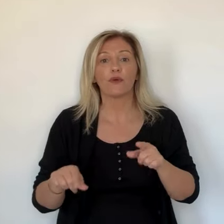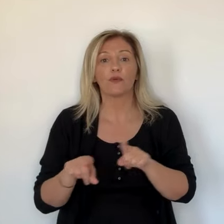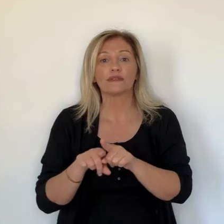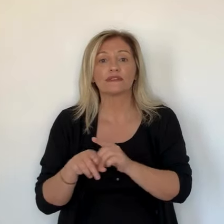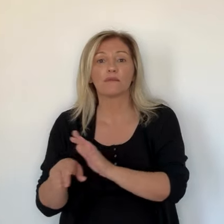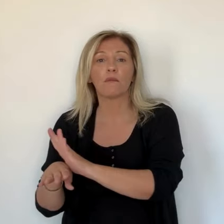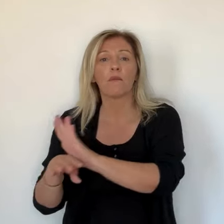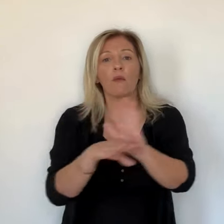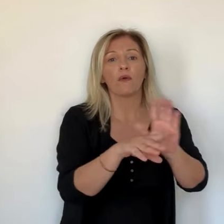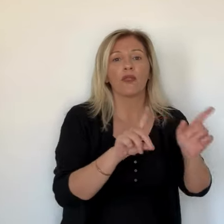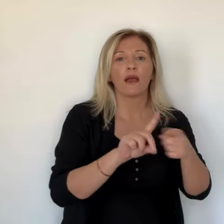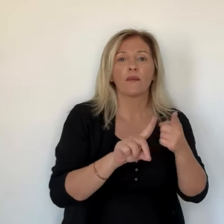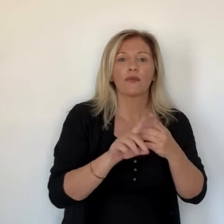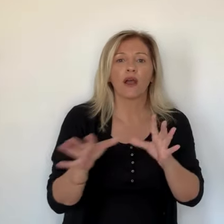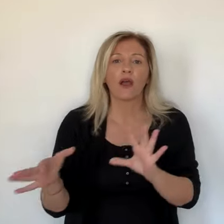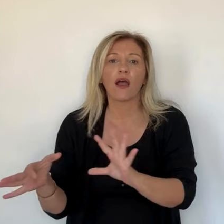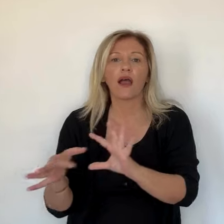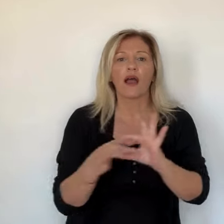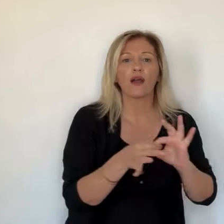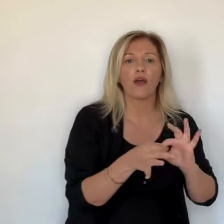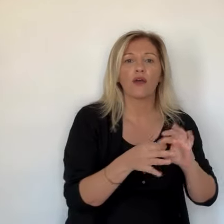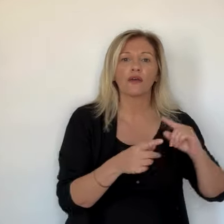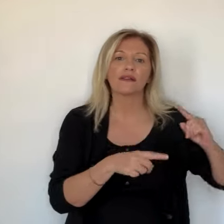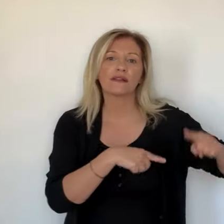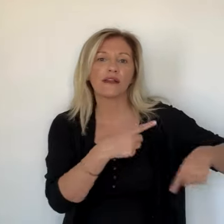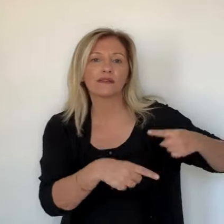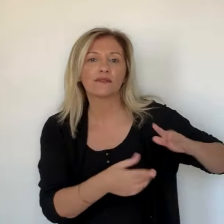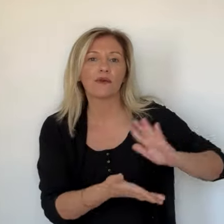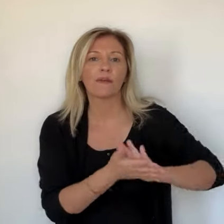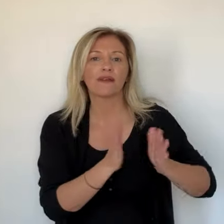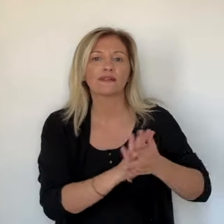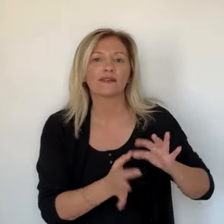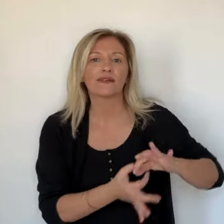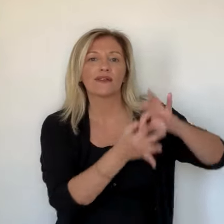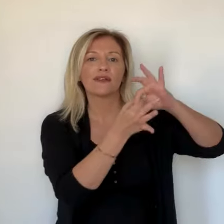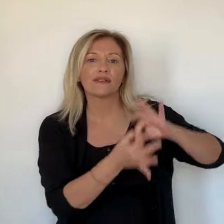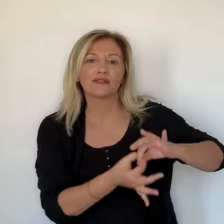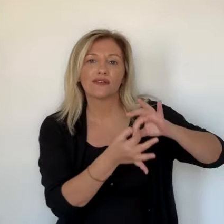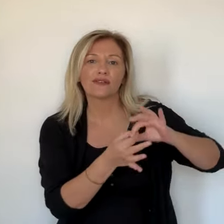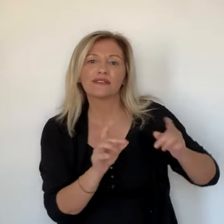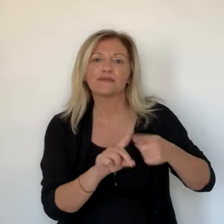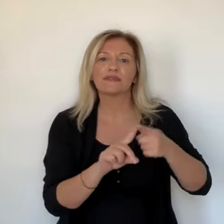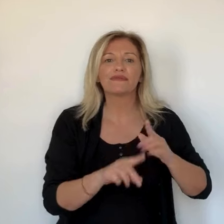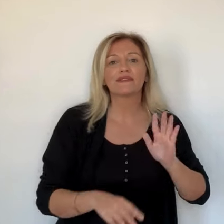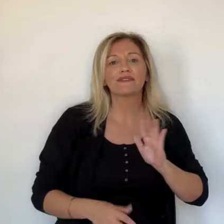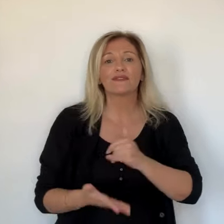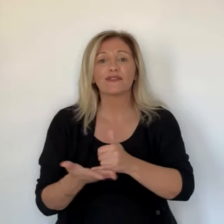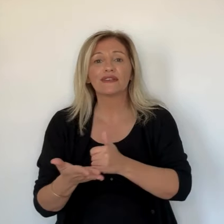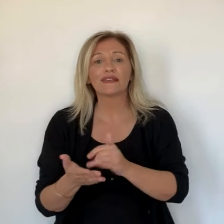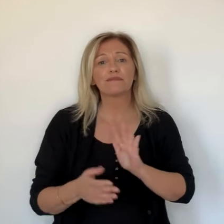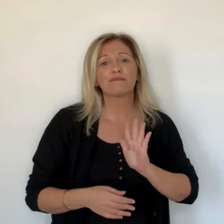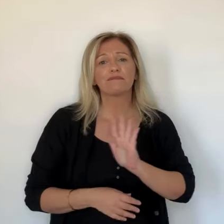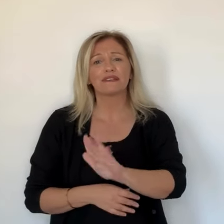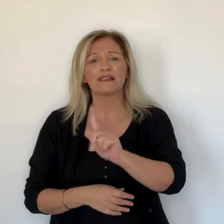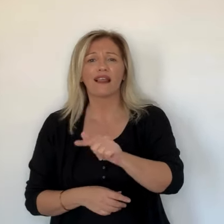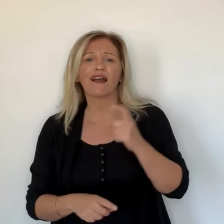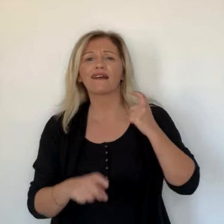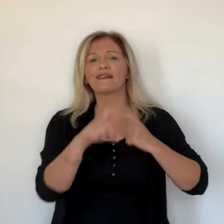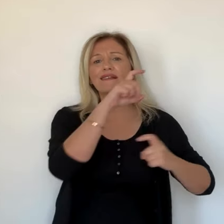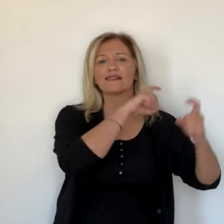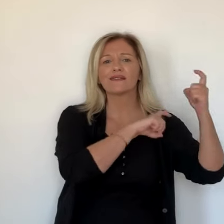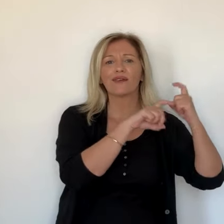s'il vient en Corse,'est également pour souligner cet aspect. Dans une île qui a une histoire particulière relative au